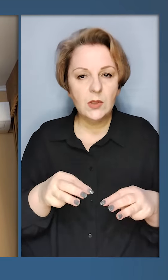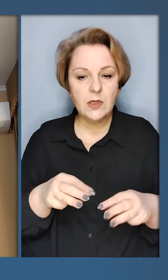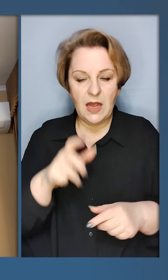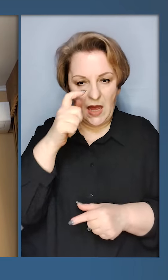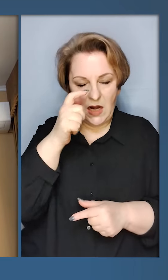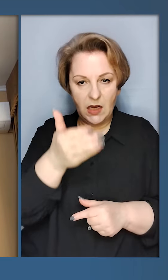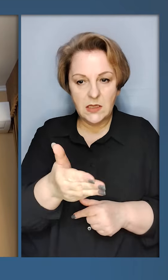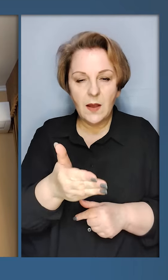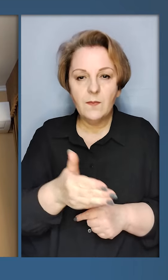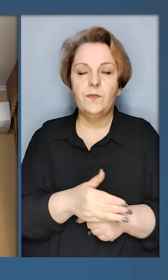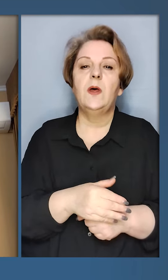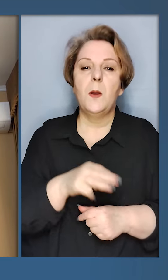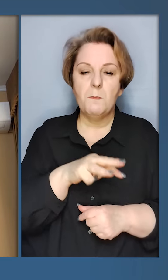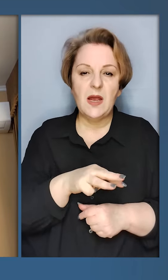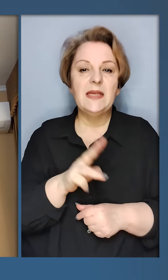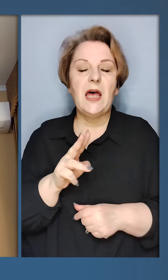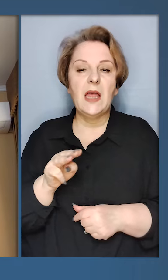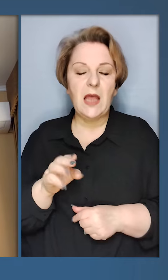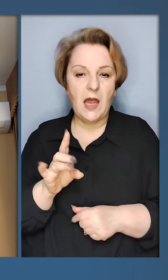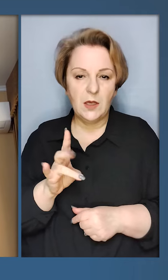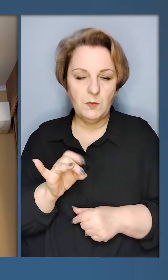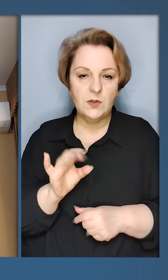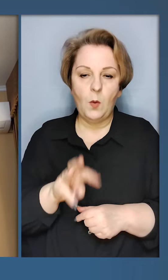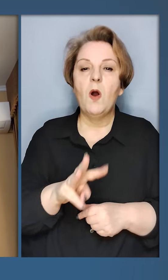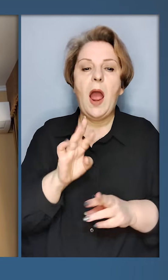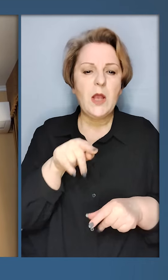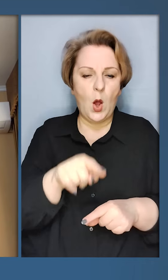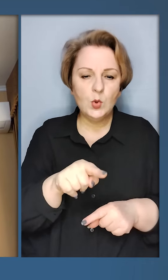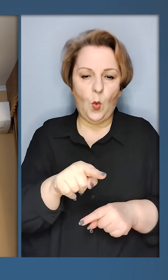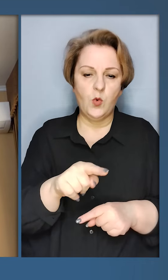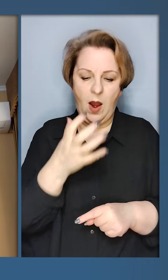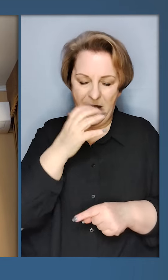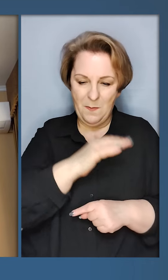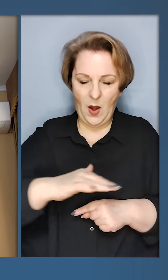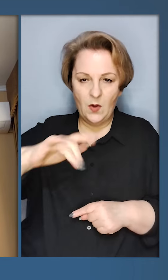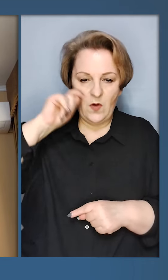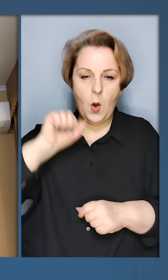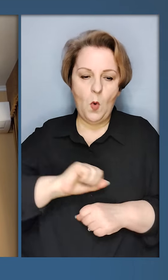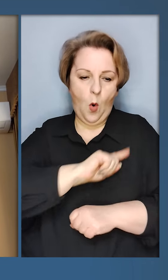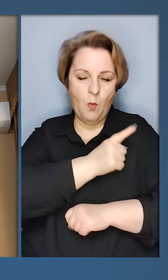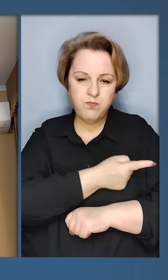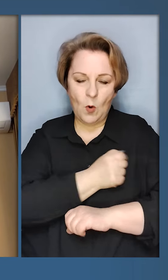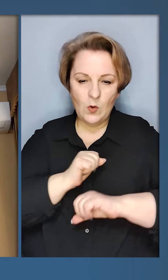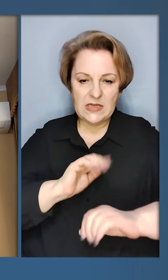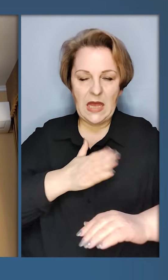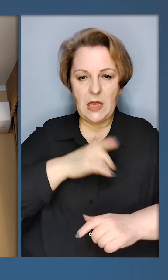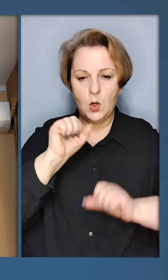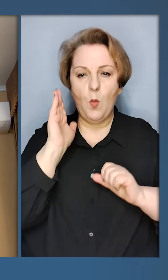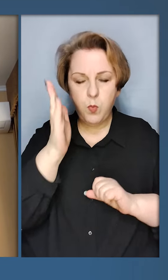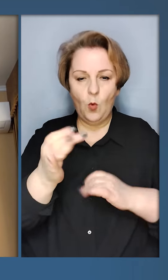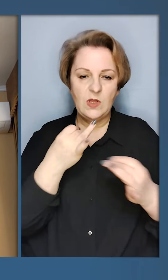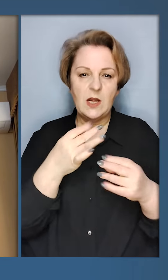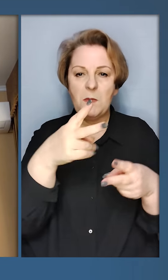'єр-міністром Греції Міцотакісом про те, як тут на півдні України можна посилити наших людей,